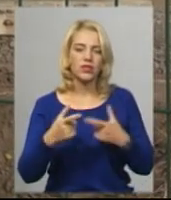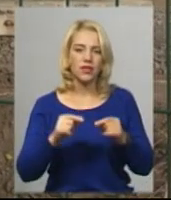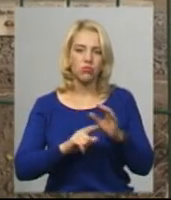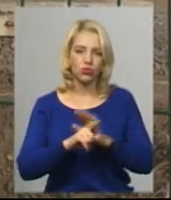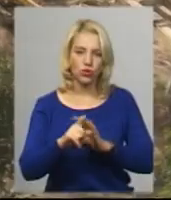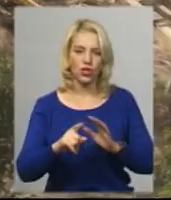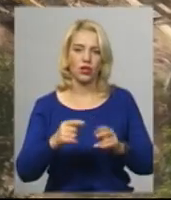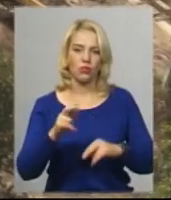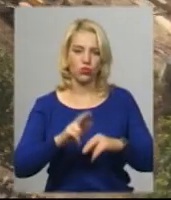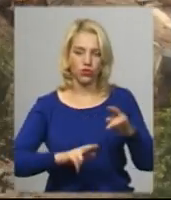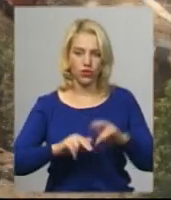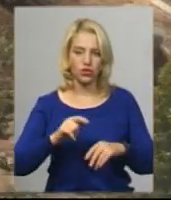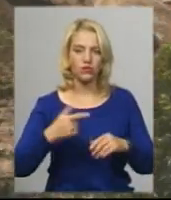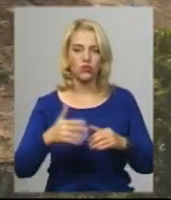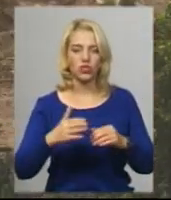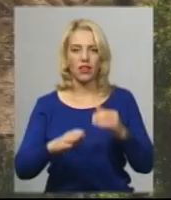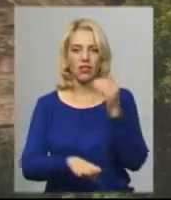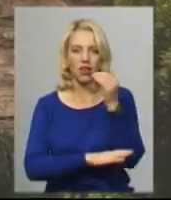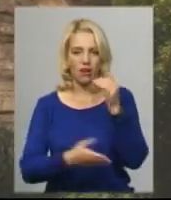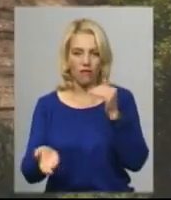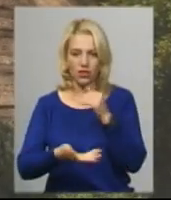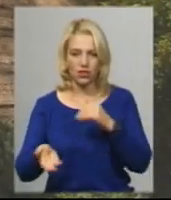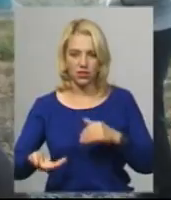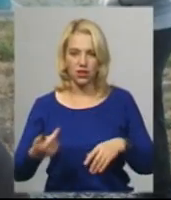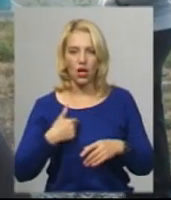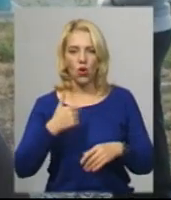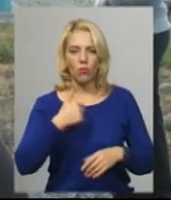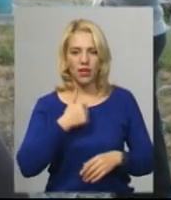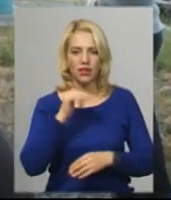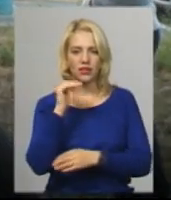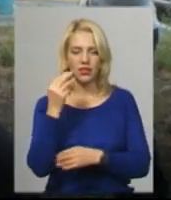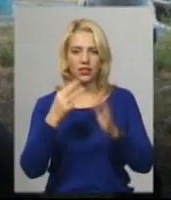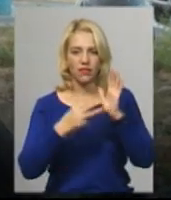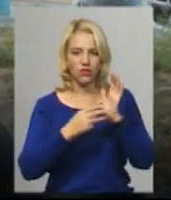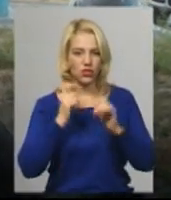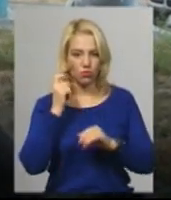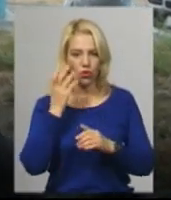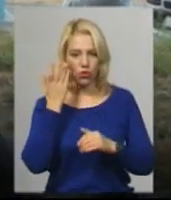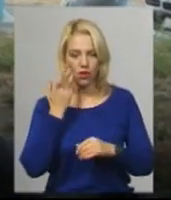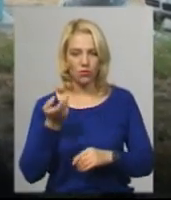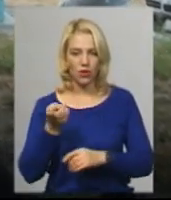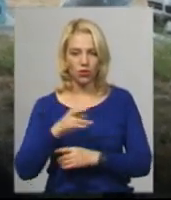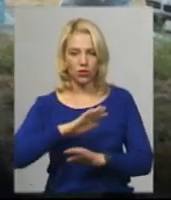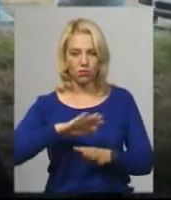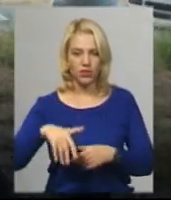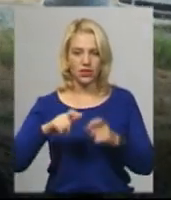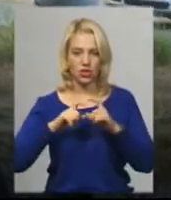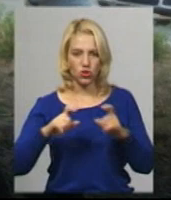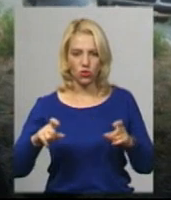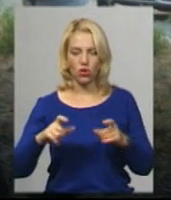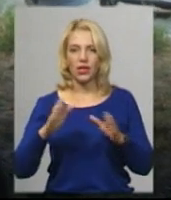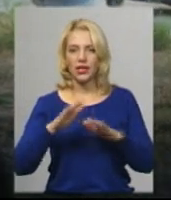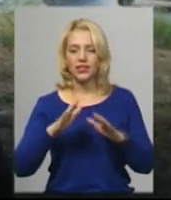дерева, які вже зрізали. В мене дитині вісім рочків. Коли ми приходимо після школи, приходять всі діти.